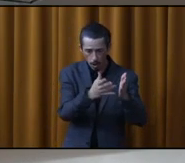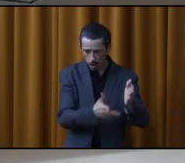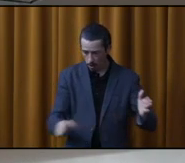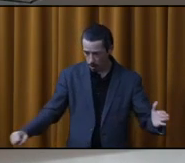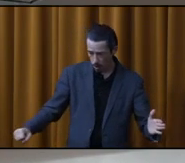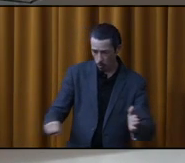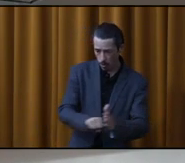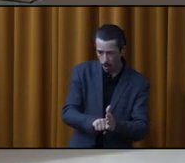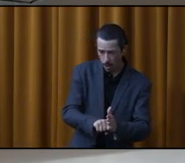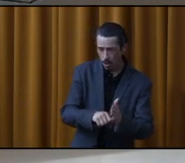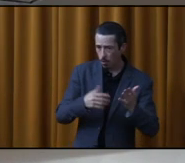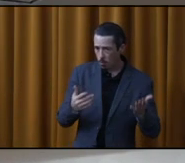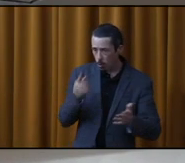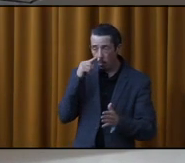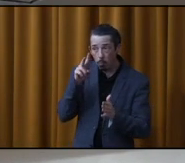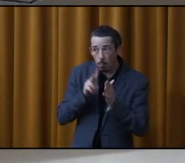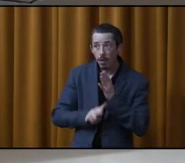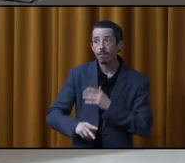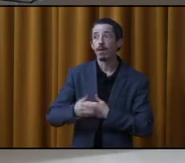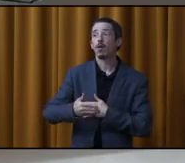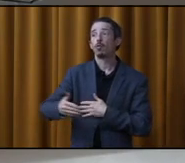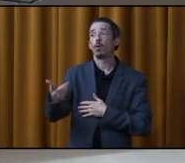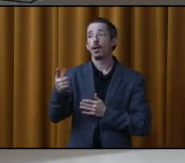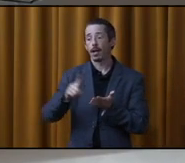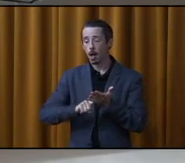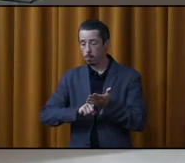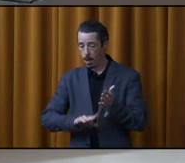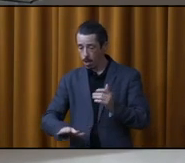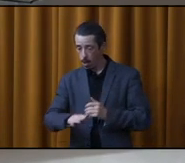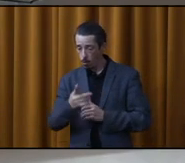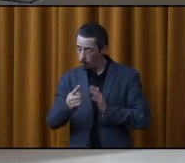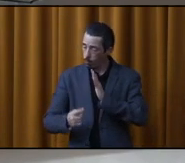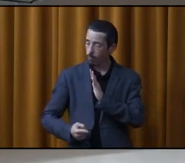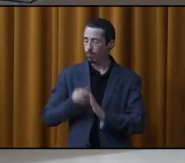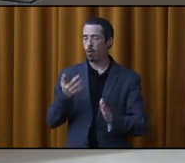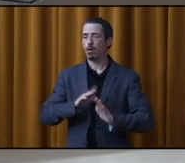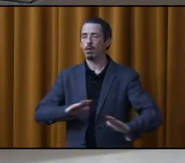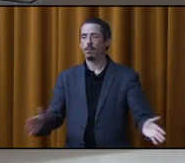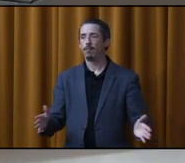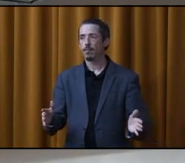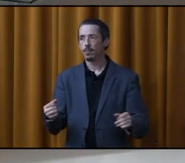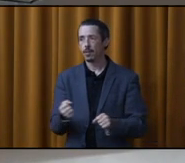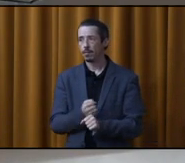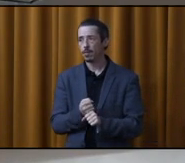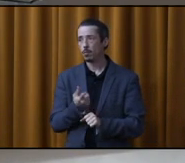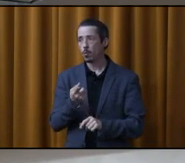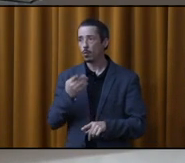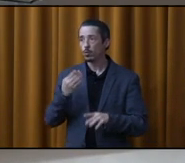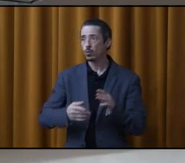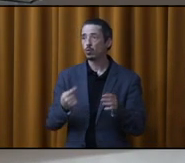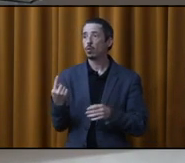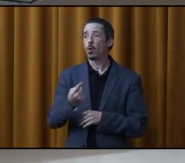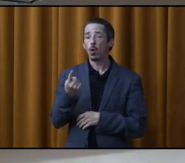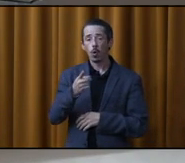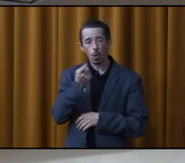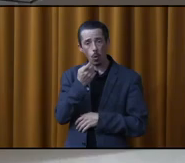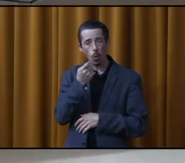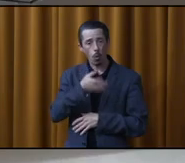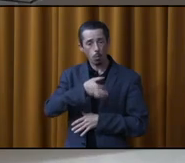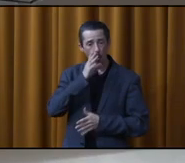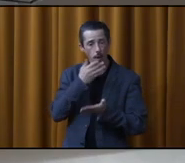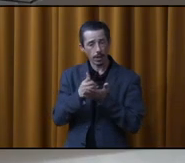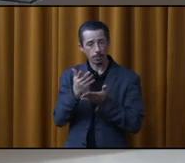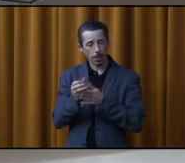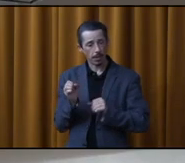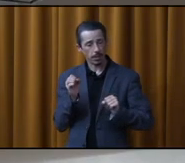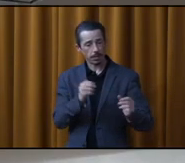et quand est-ce que vous prévoyez réparer ça une fois pour toutes pour cesser l'usage d'eau potable en continu